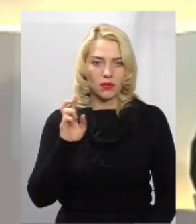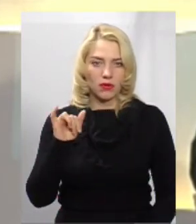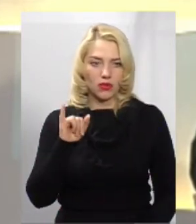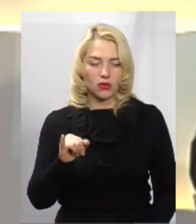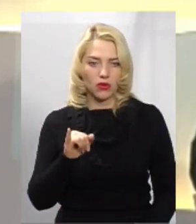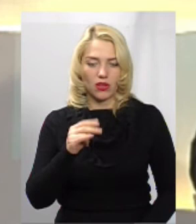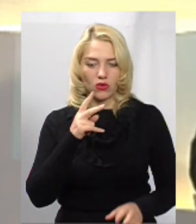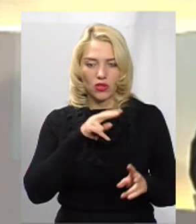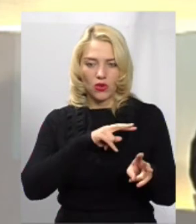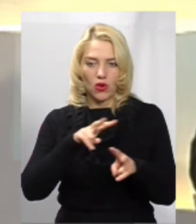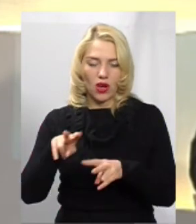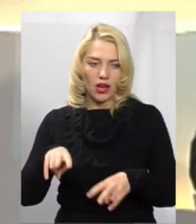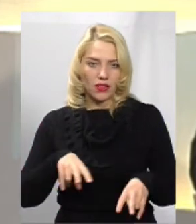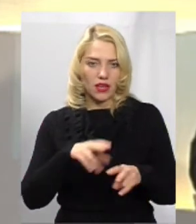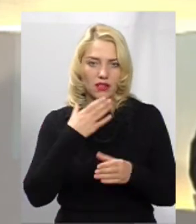за своєю територією.